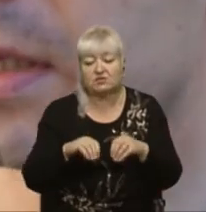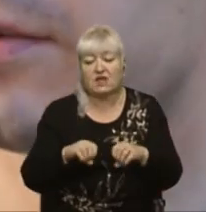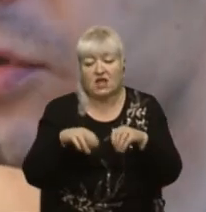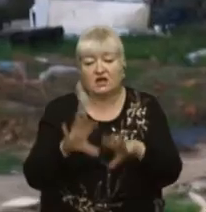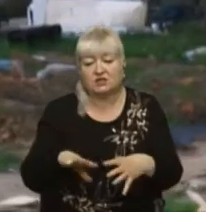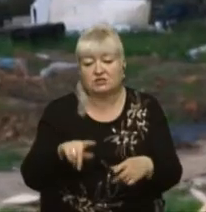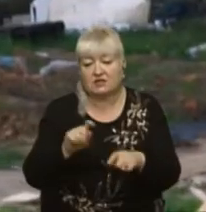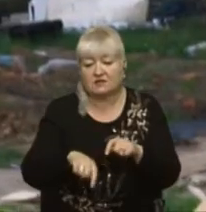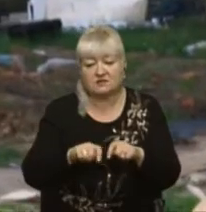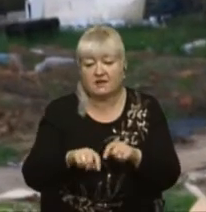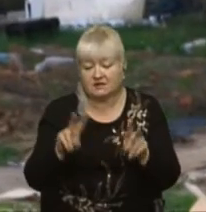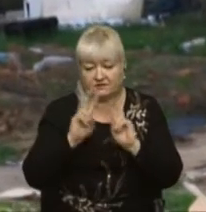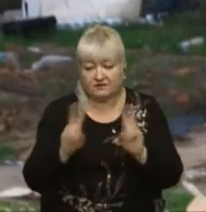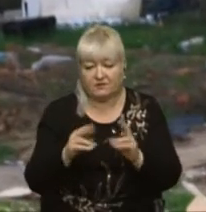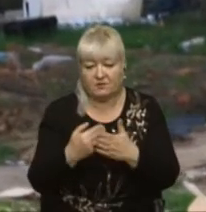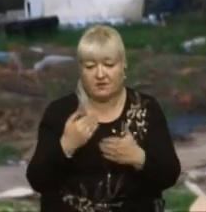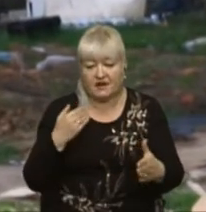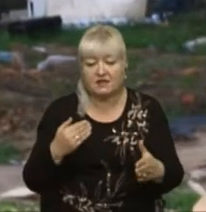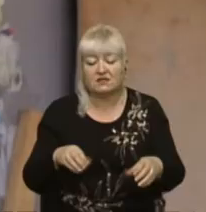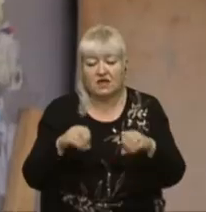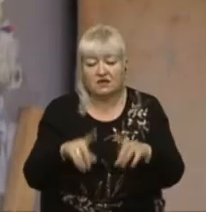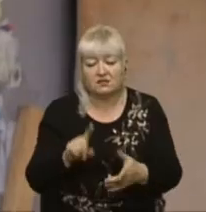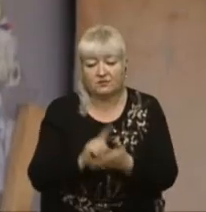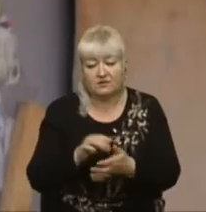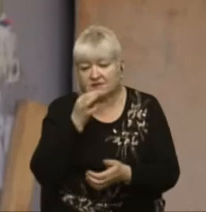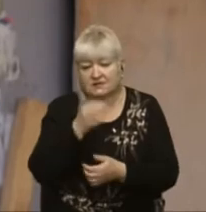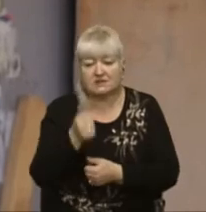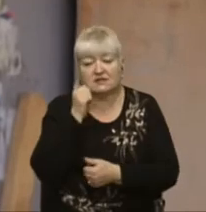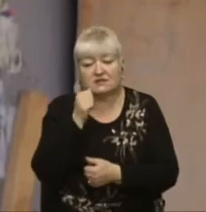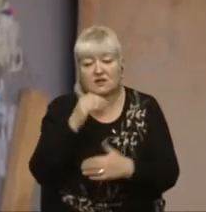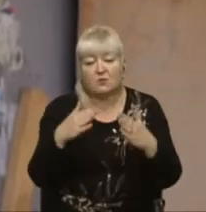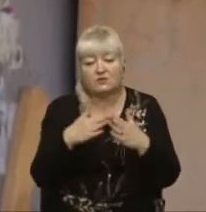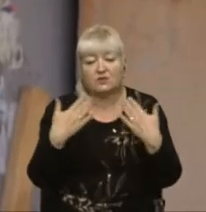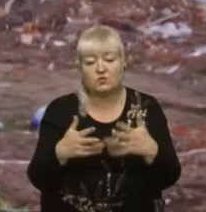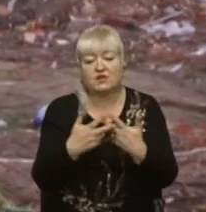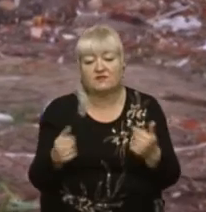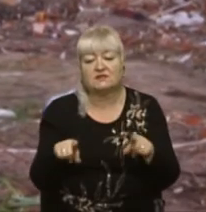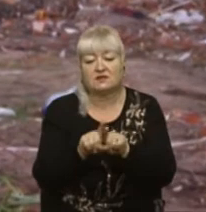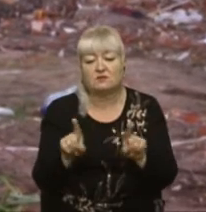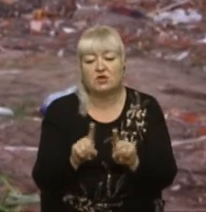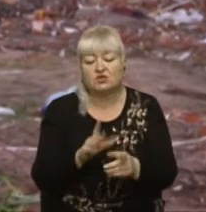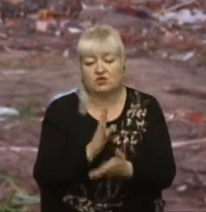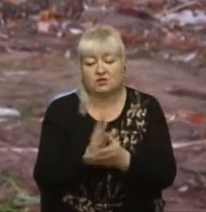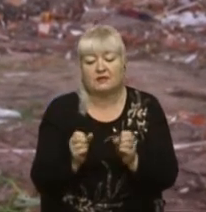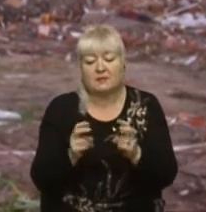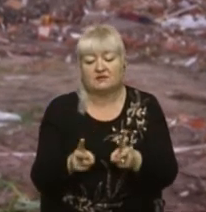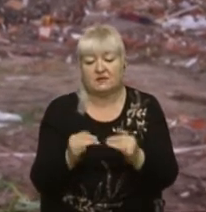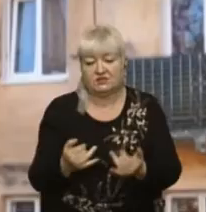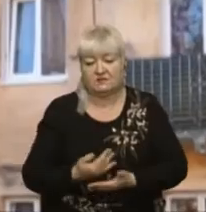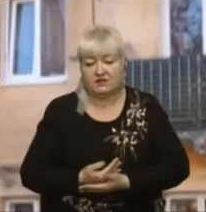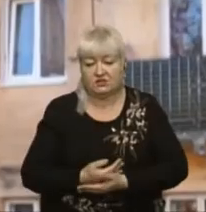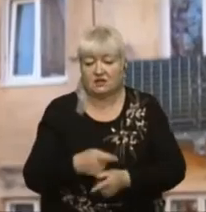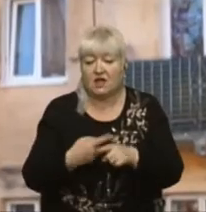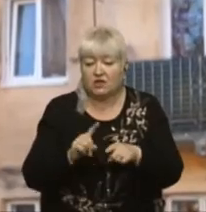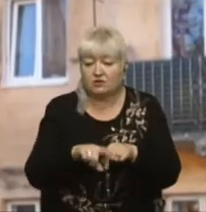поки невідомо. Попередні рішення мають озвучити вже завтра. Та будинок уже визнали таким, що є небезпечним для життя. Тому